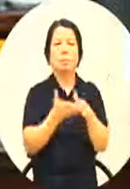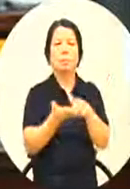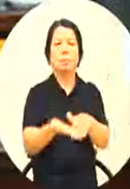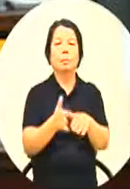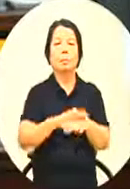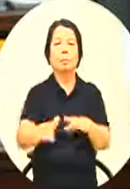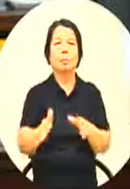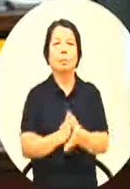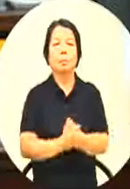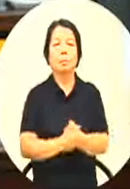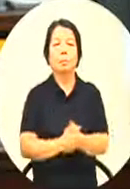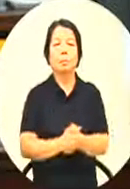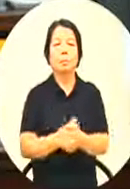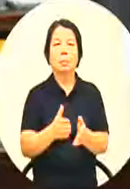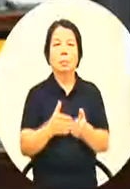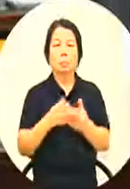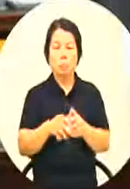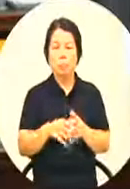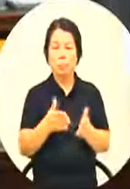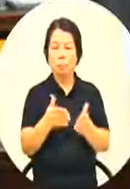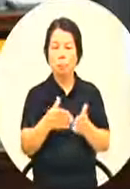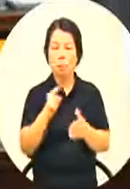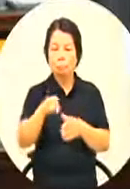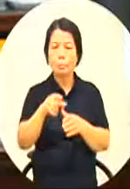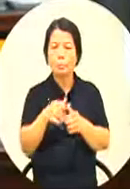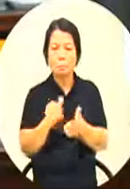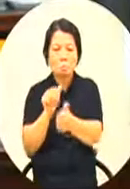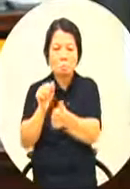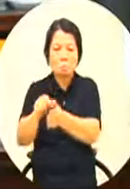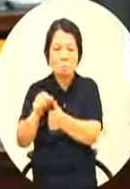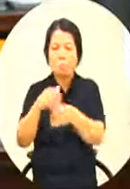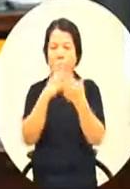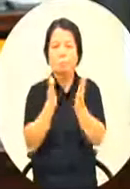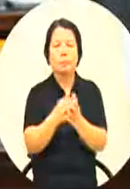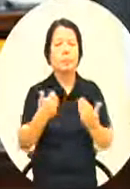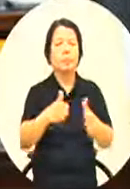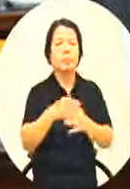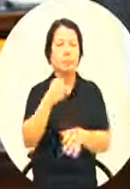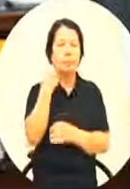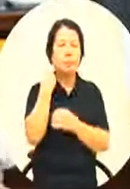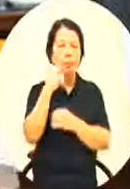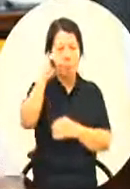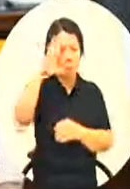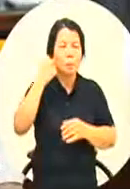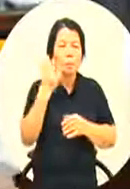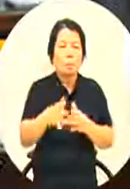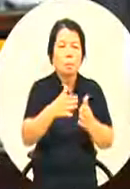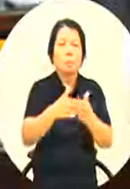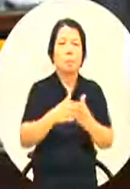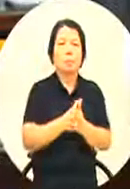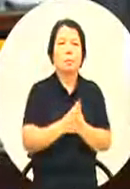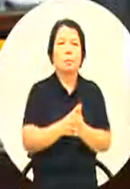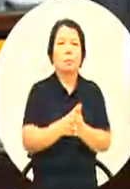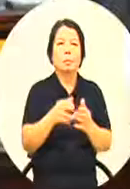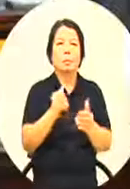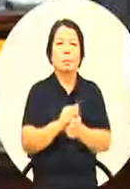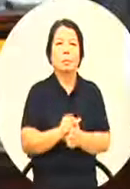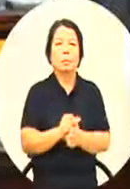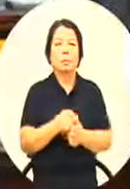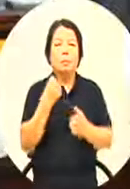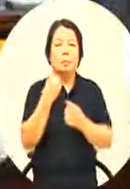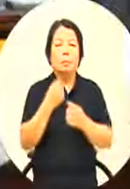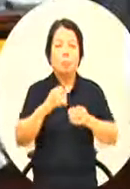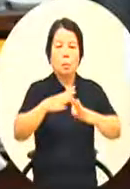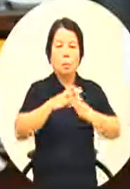那所以与其这样倒不如我们去多元化掌握这样的所谓的可以创新那空大刚好刚好台湾只有